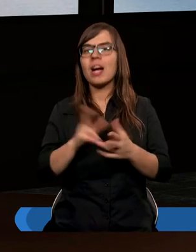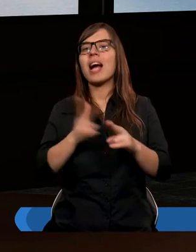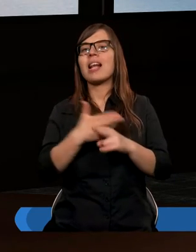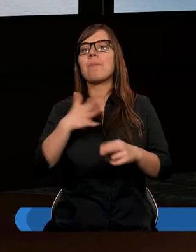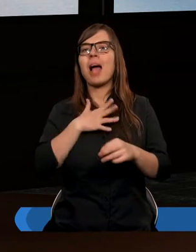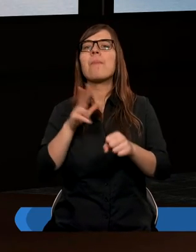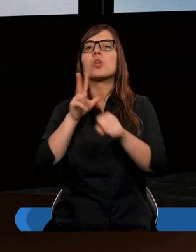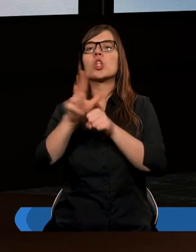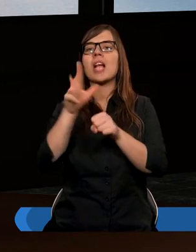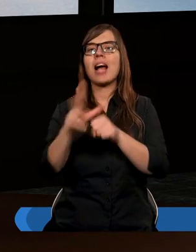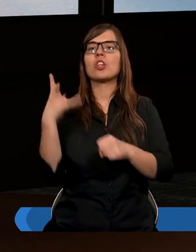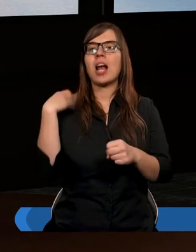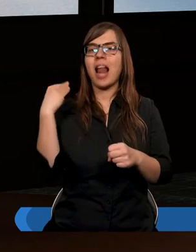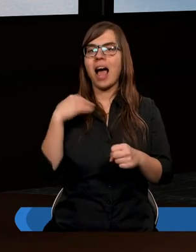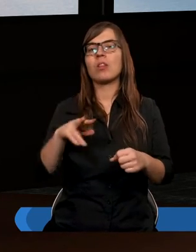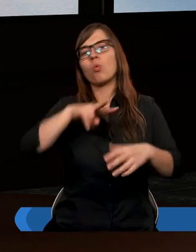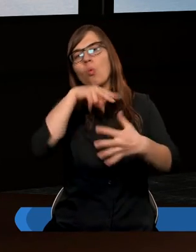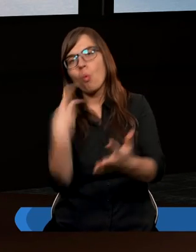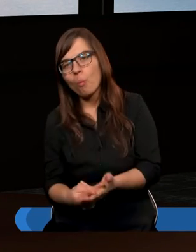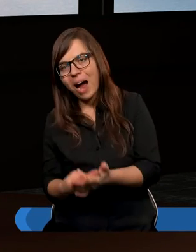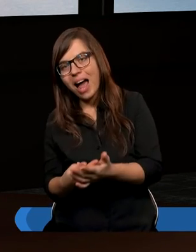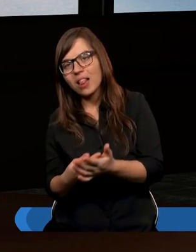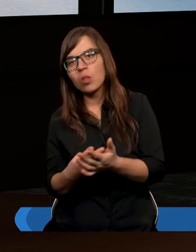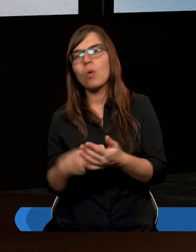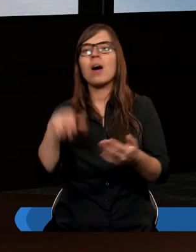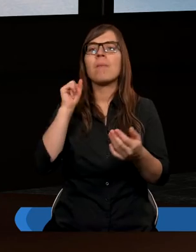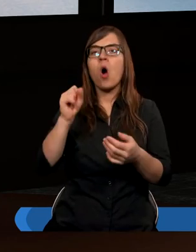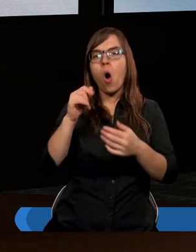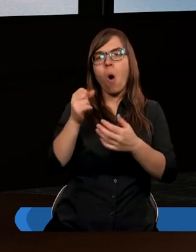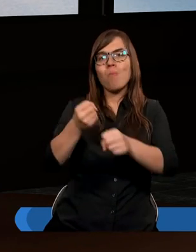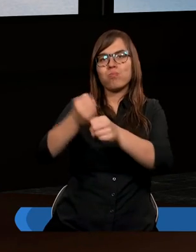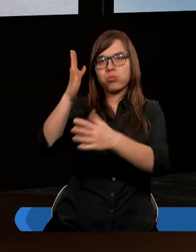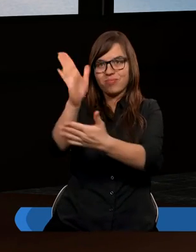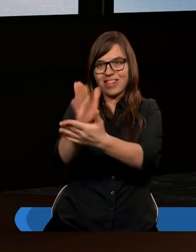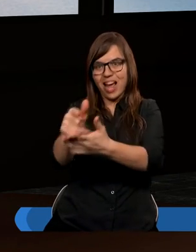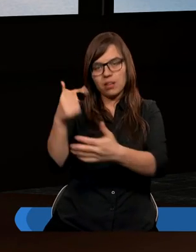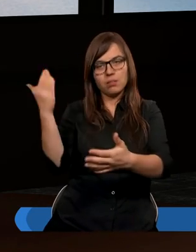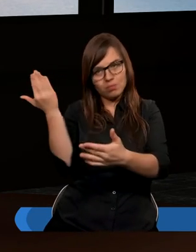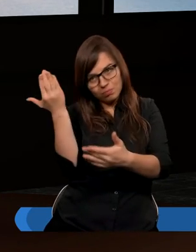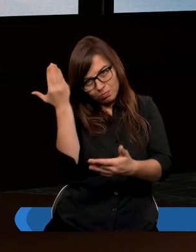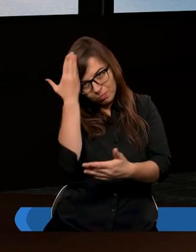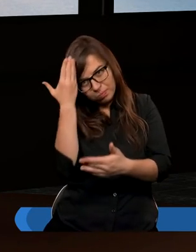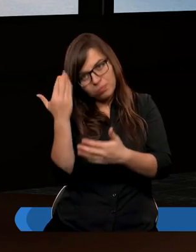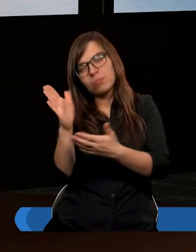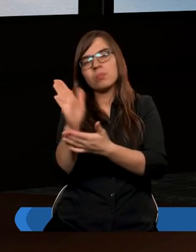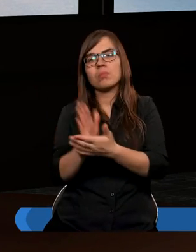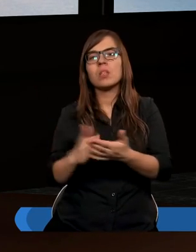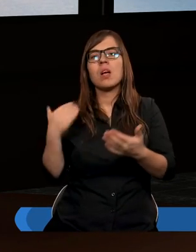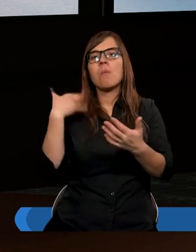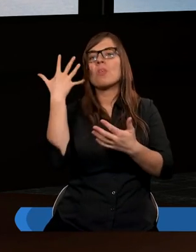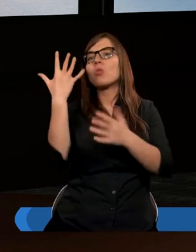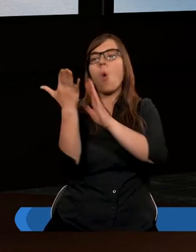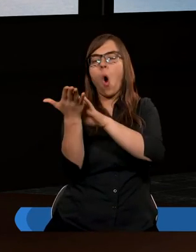miałam 13 lat upadłam na rozbitą butlę od szampana moja dłoń była